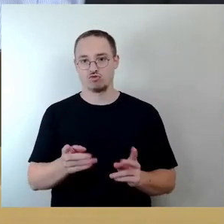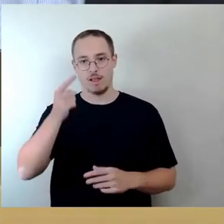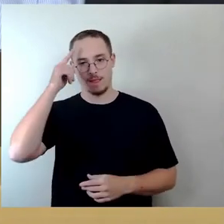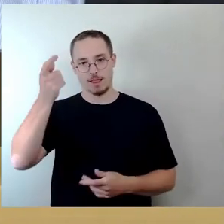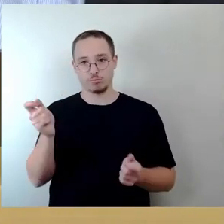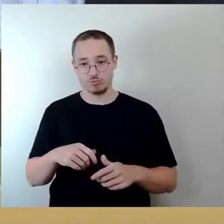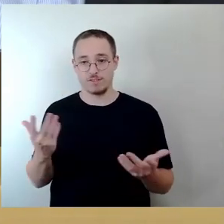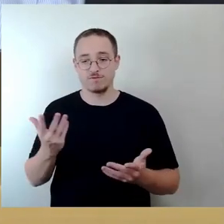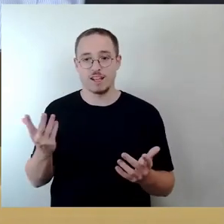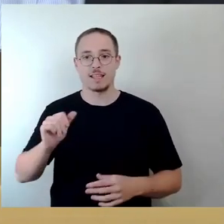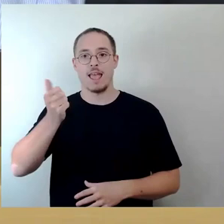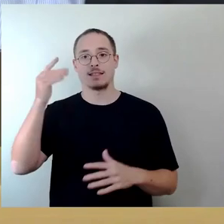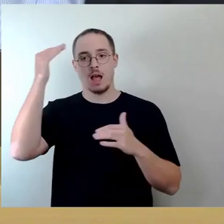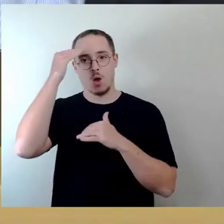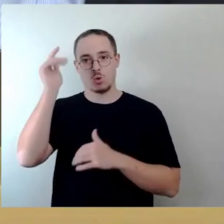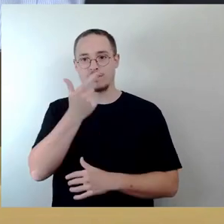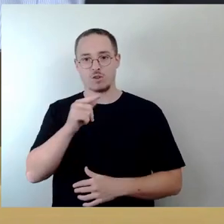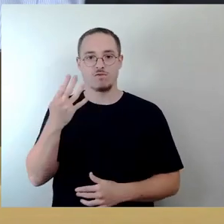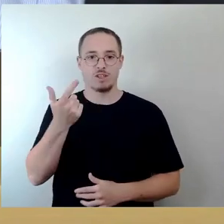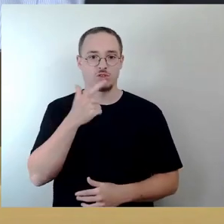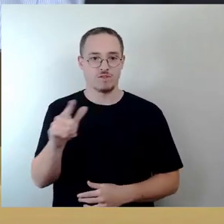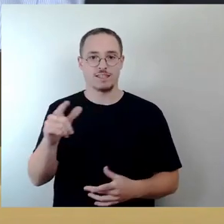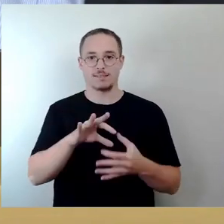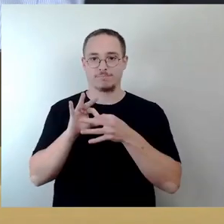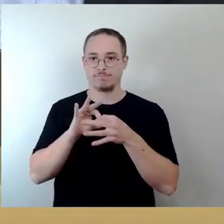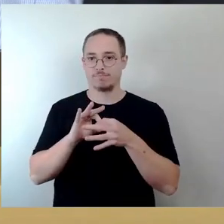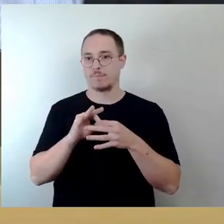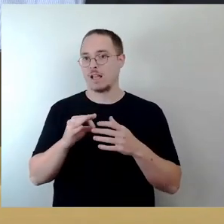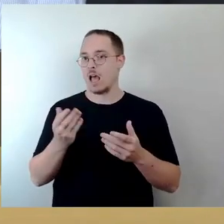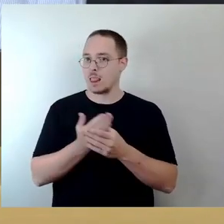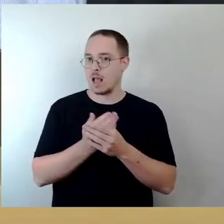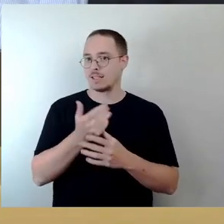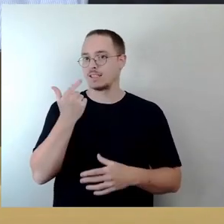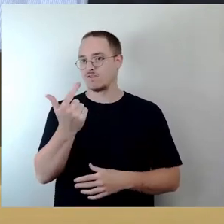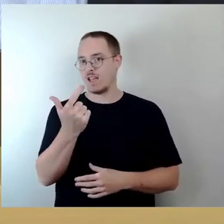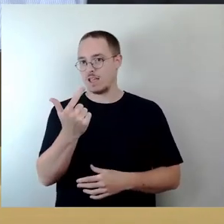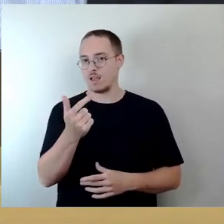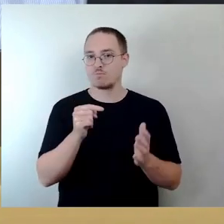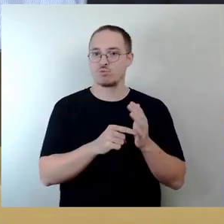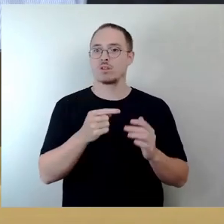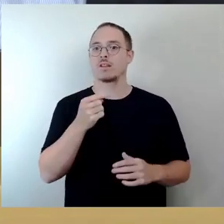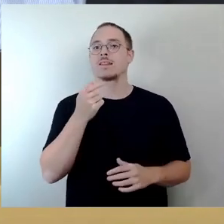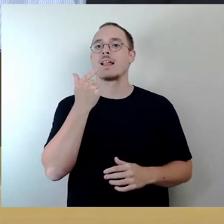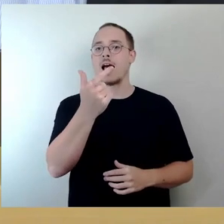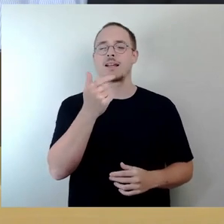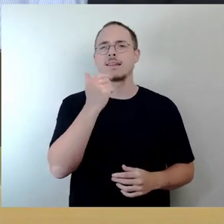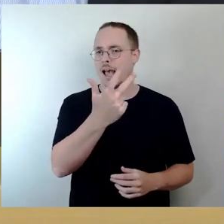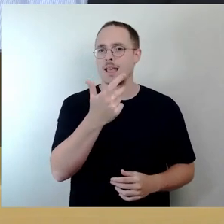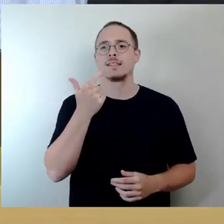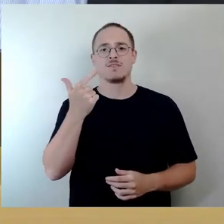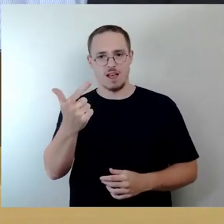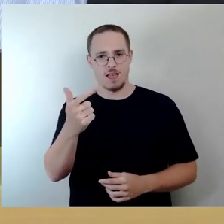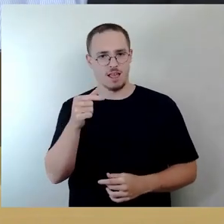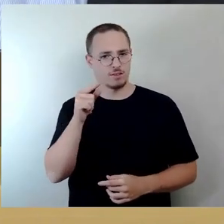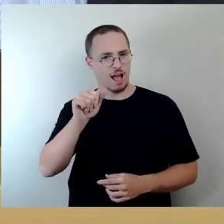beigefügte Anlage 2.3.2 der AGB ist davon unberührt und wird